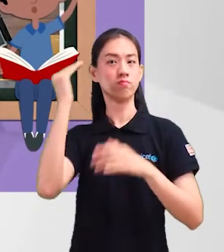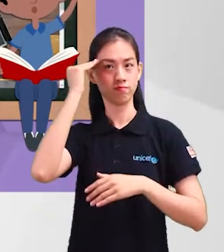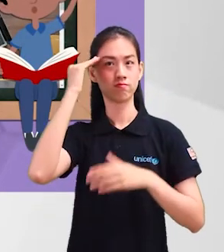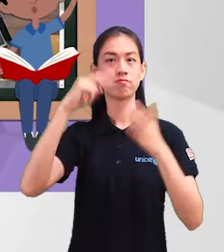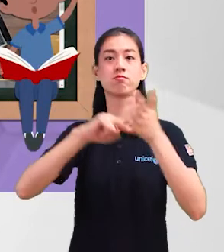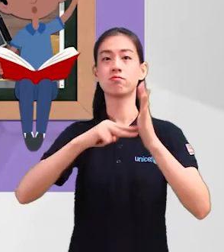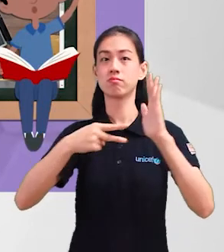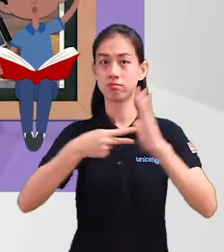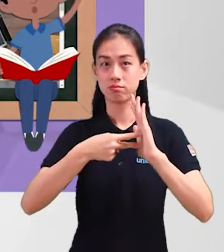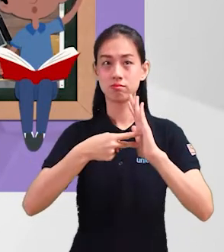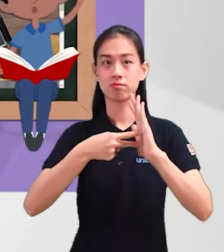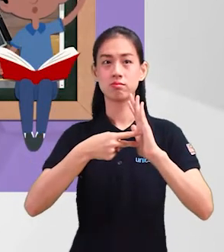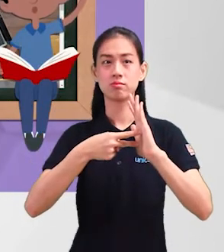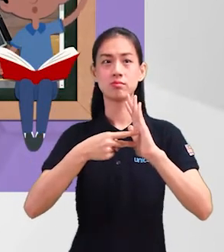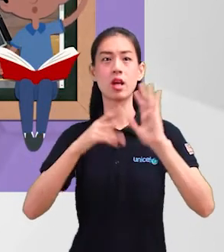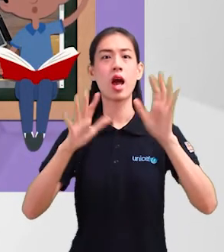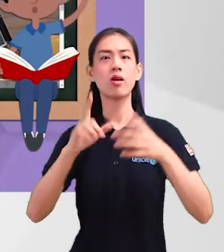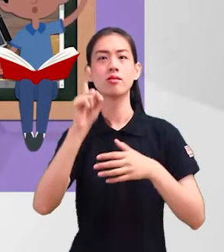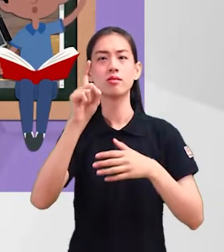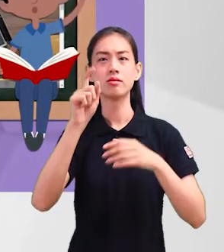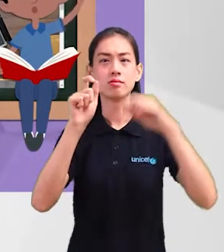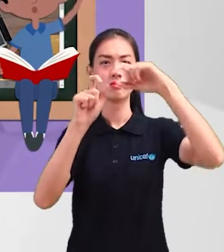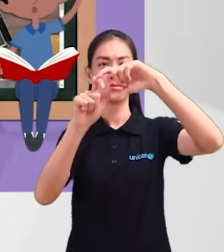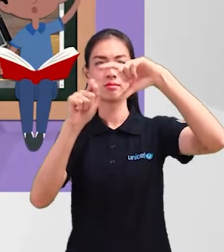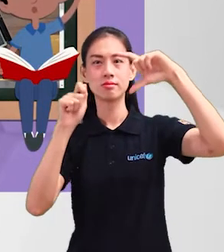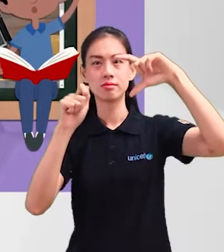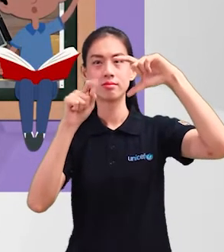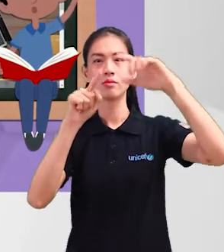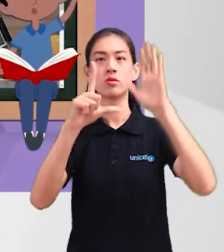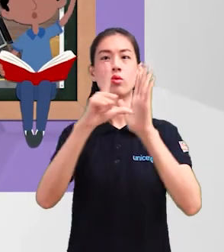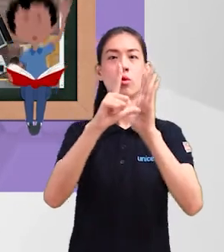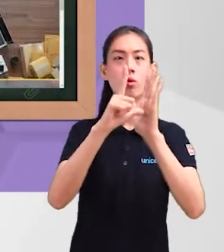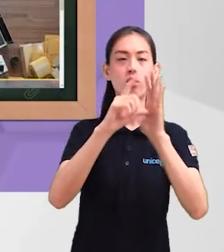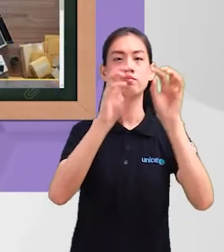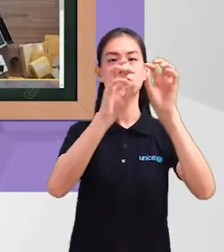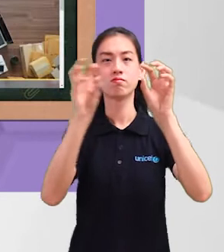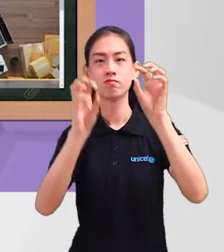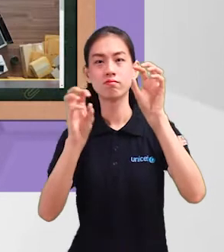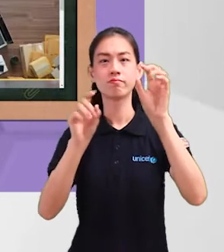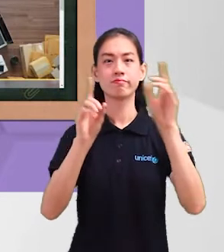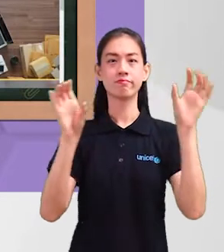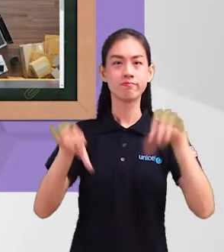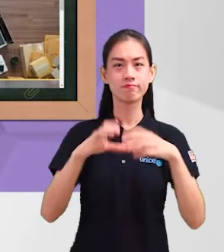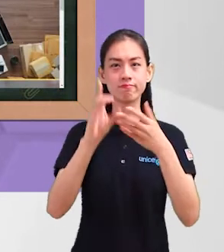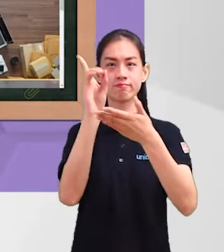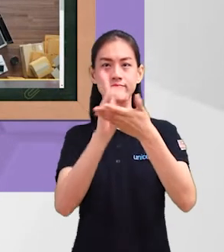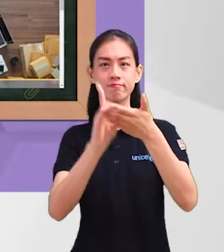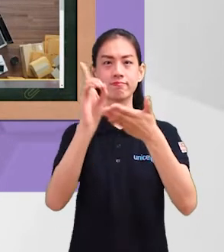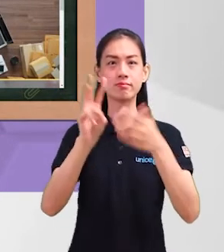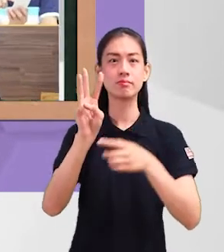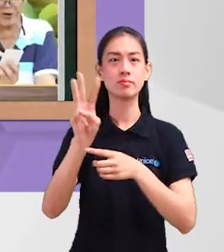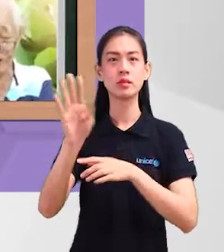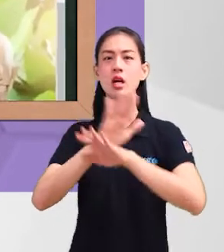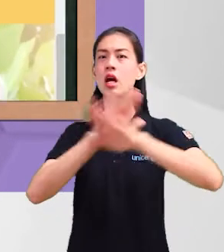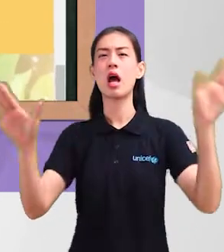intuitif kita tahu makna logo kantor pembesar ini dan juga logo-logo media sosial. Apabila anda mereka bentuk laman web,